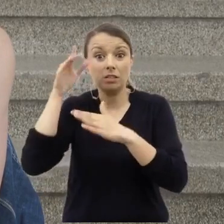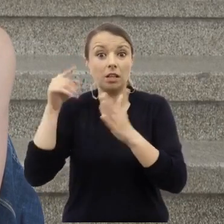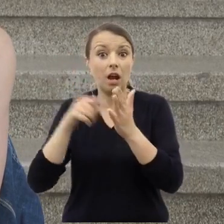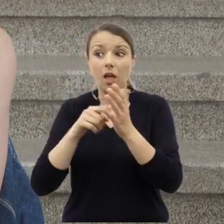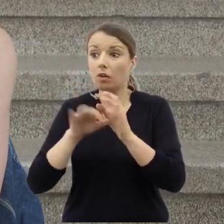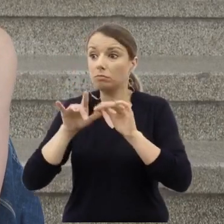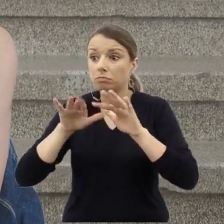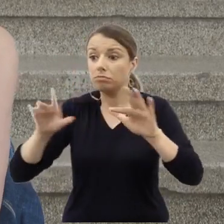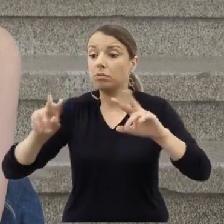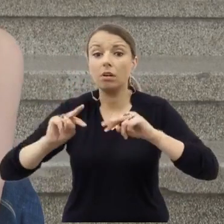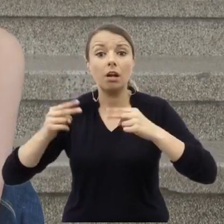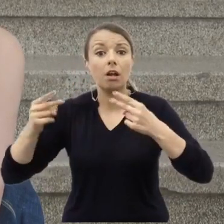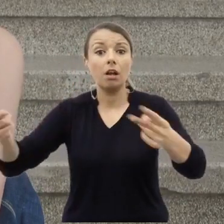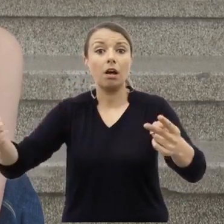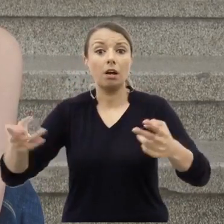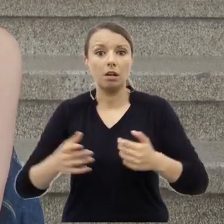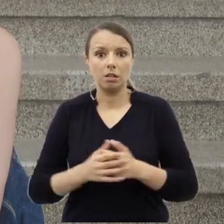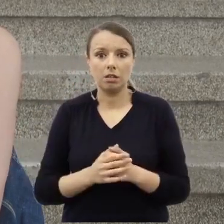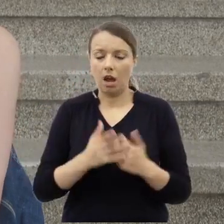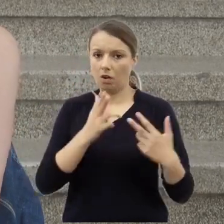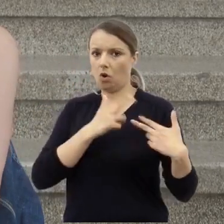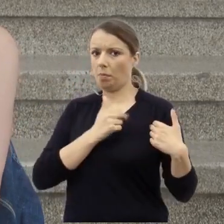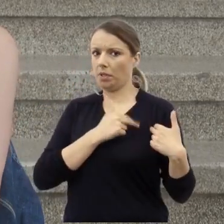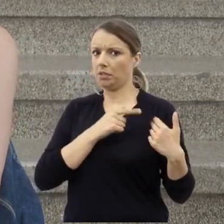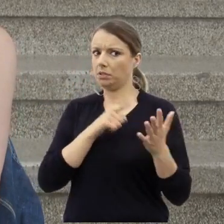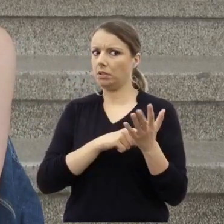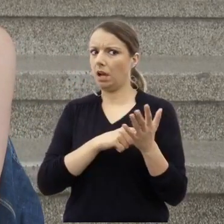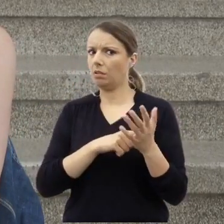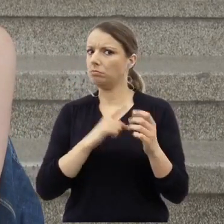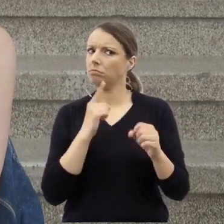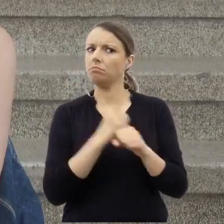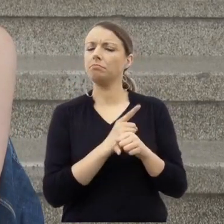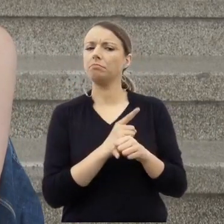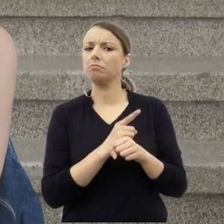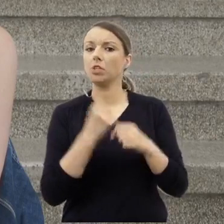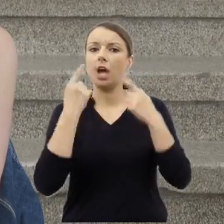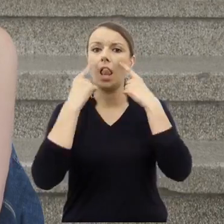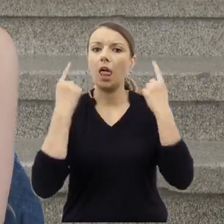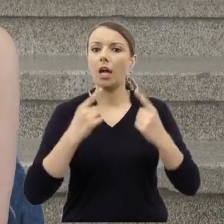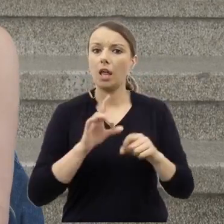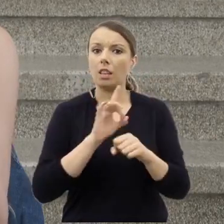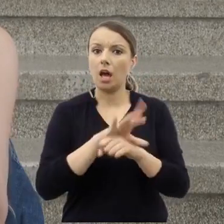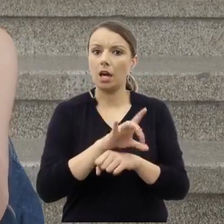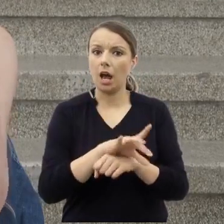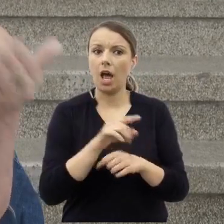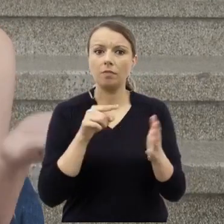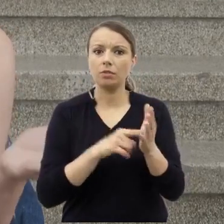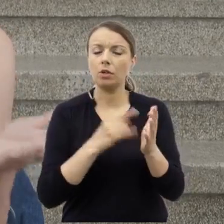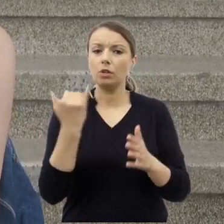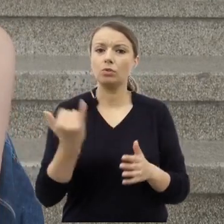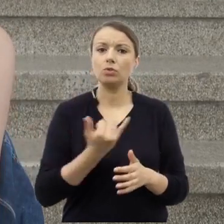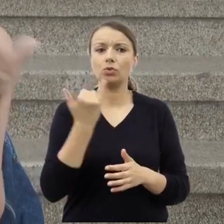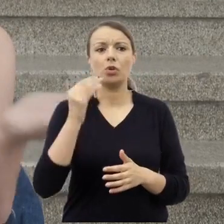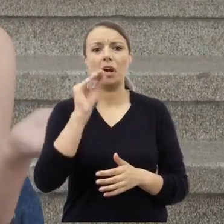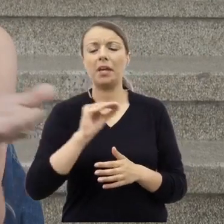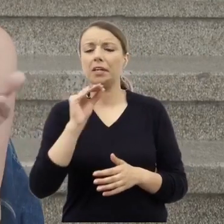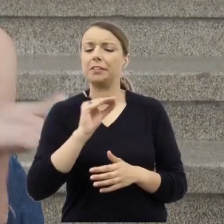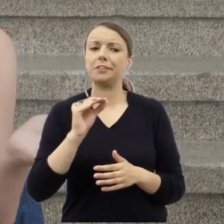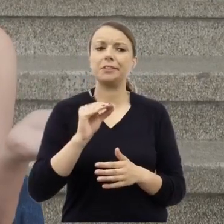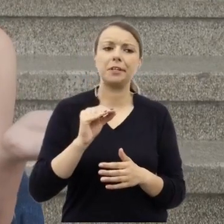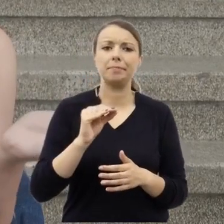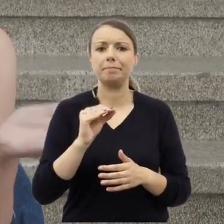ta stwierdziła, że legenda o krwi jest wciąż nierozstrzygniętą